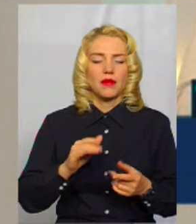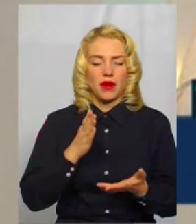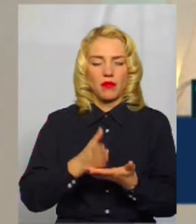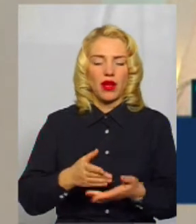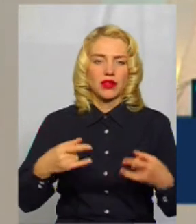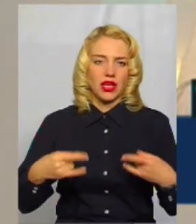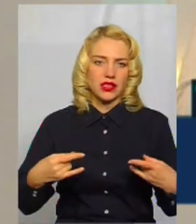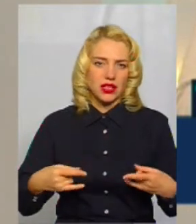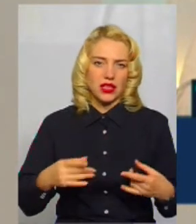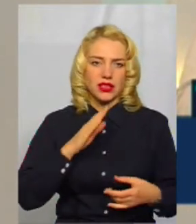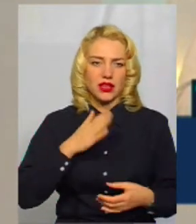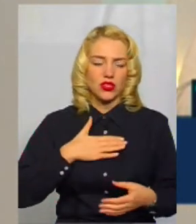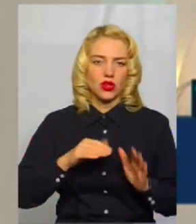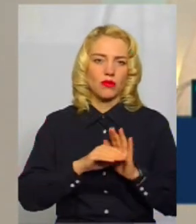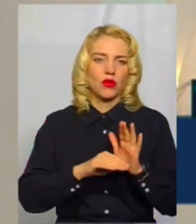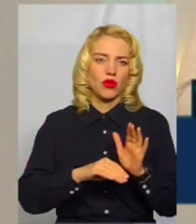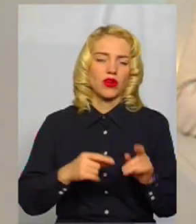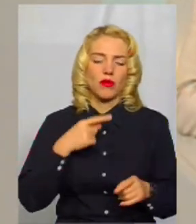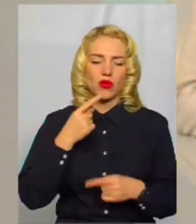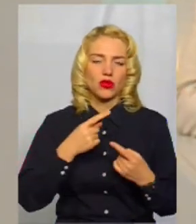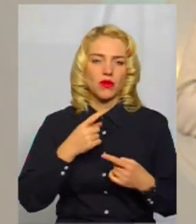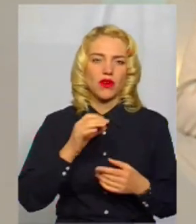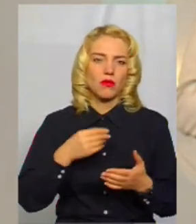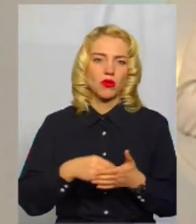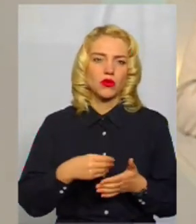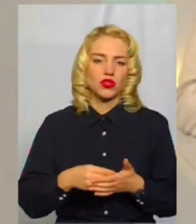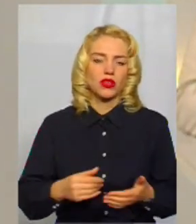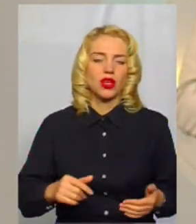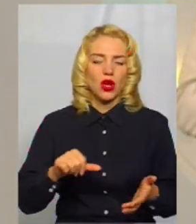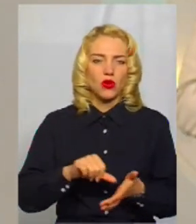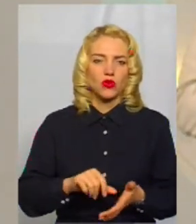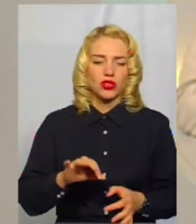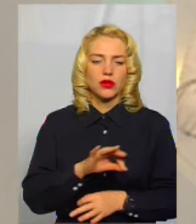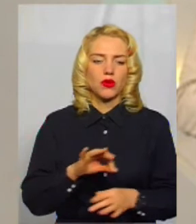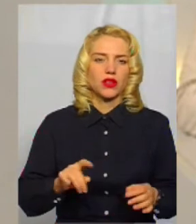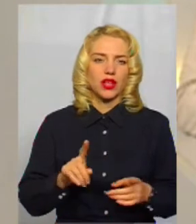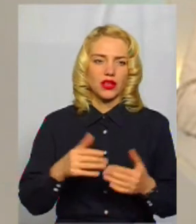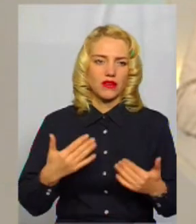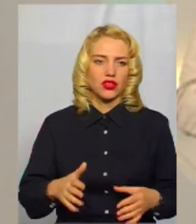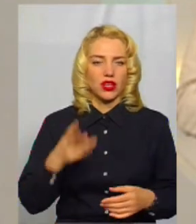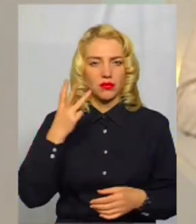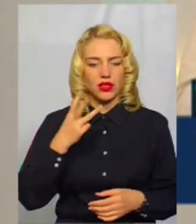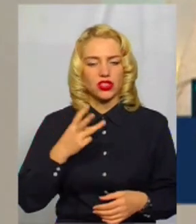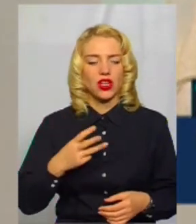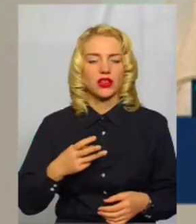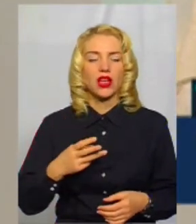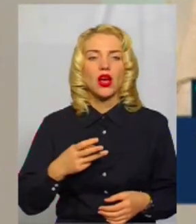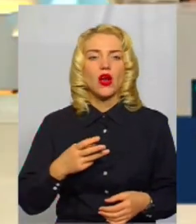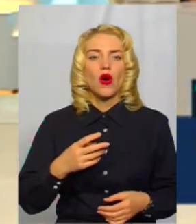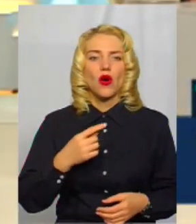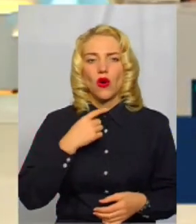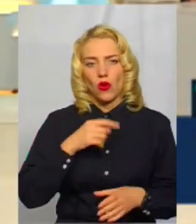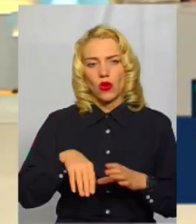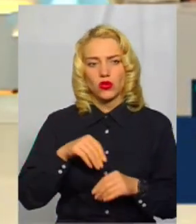програми. Сьогодні ми розмовляємо про бюджет участі та проєкти, за котрі вже хмельничани голосують, а розмовляємо